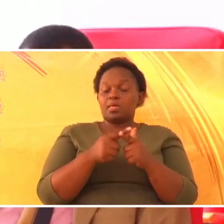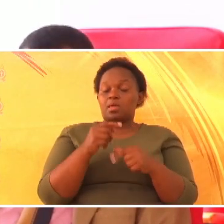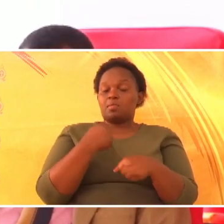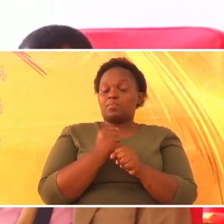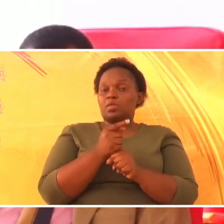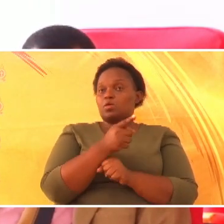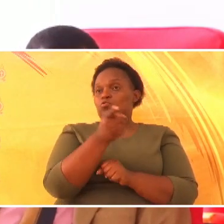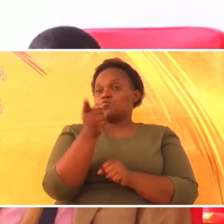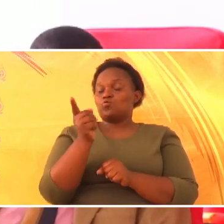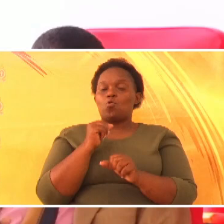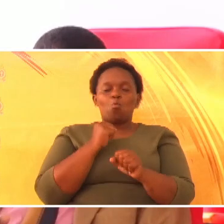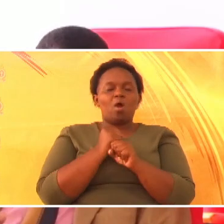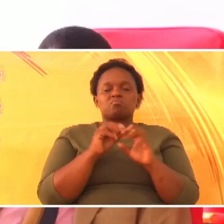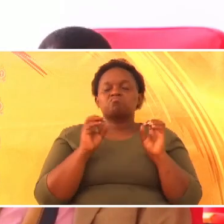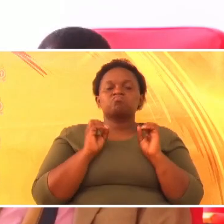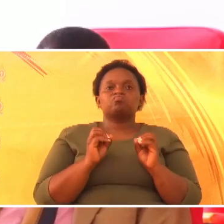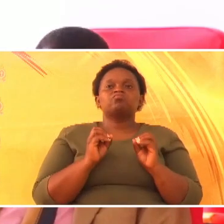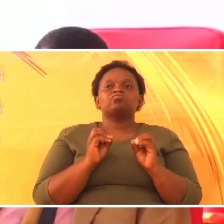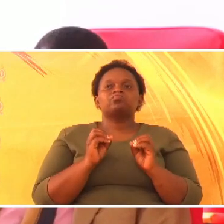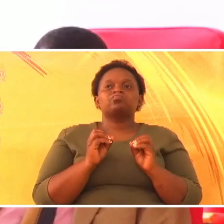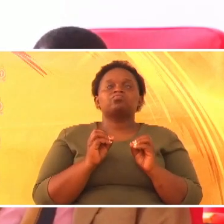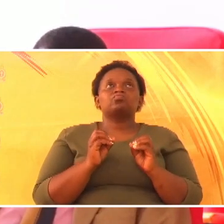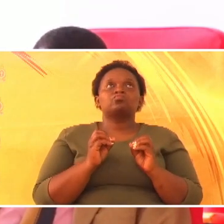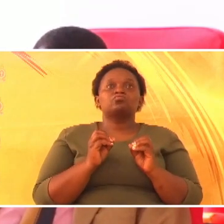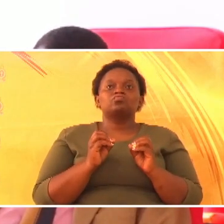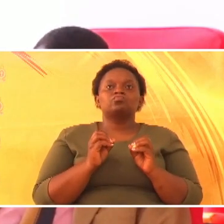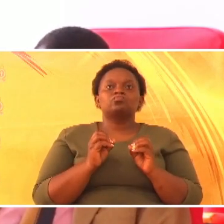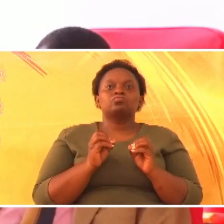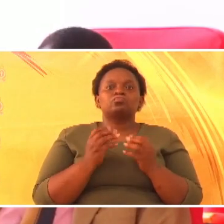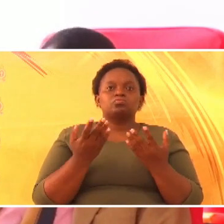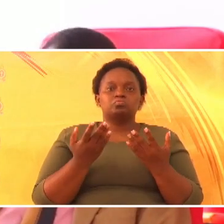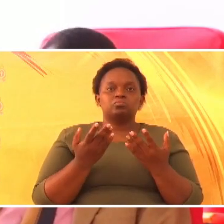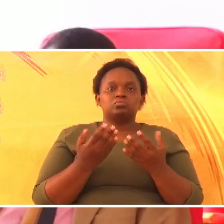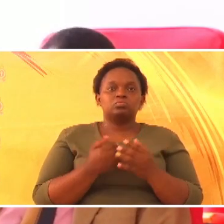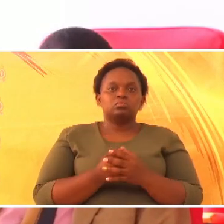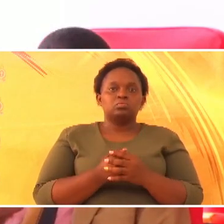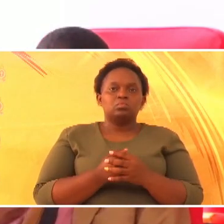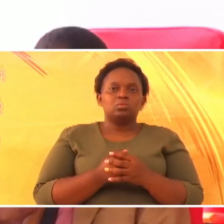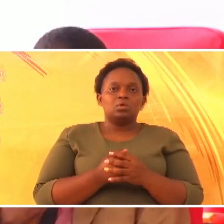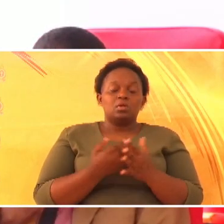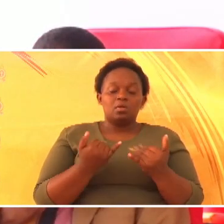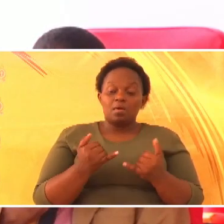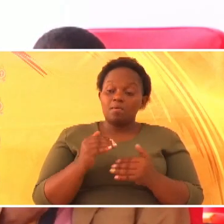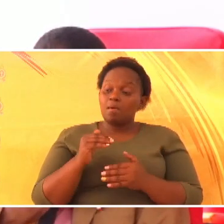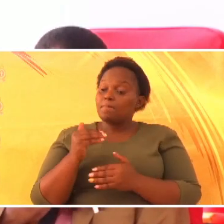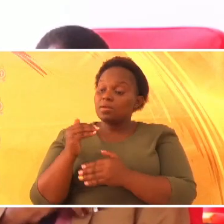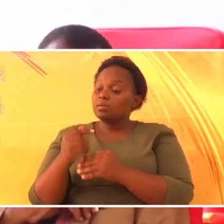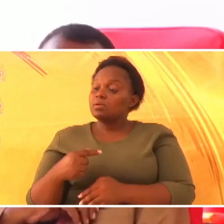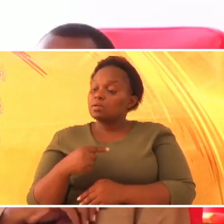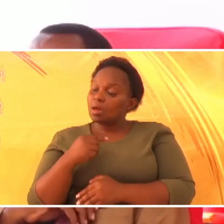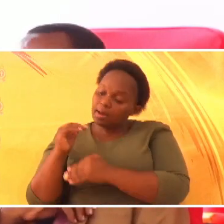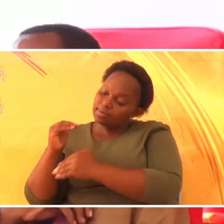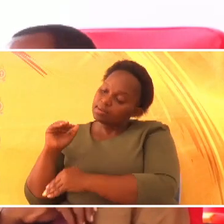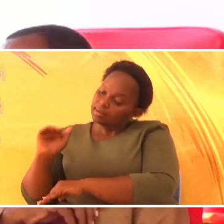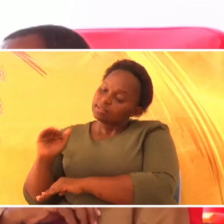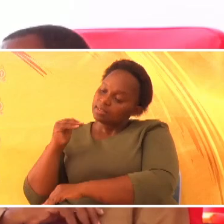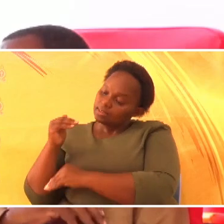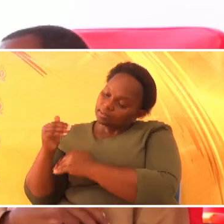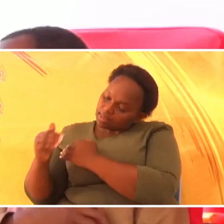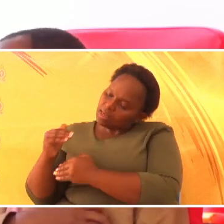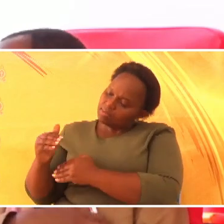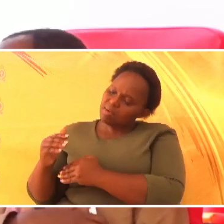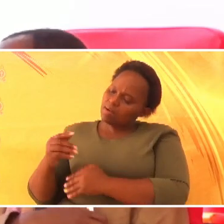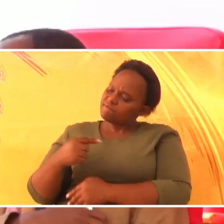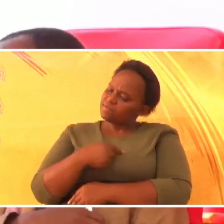Ayakoto tiruta, gira muadhani weirale, wageni mekumaku, tulio shongi mekumaku. Dumu